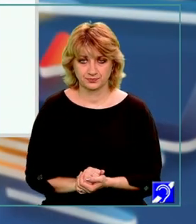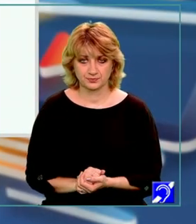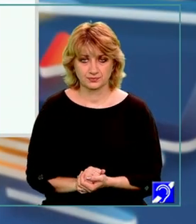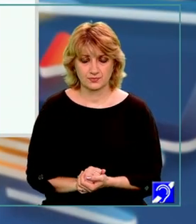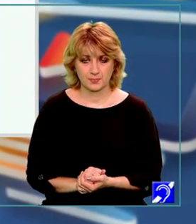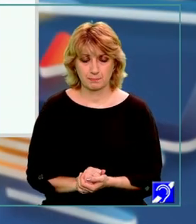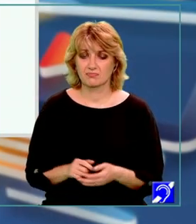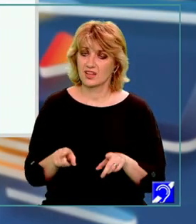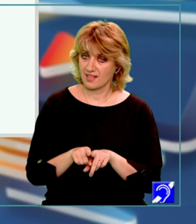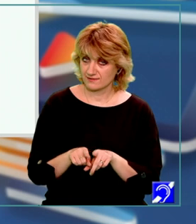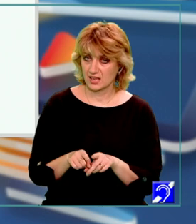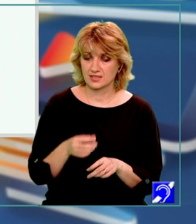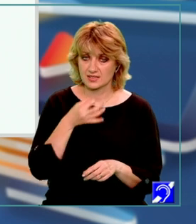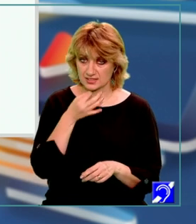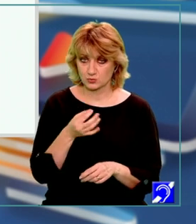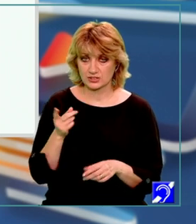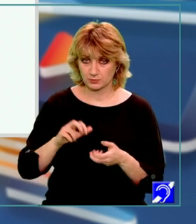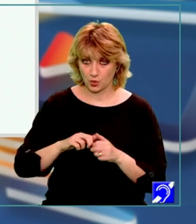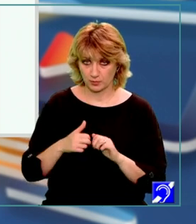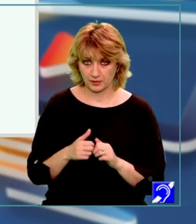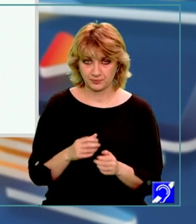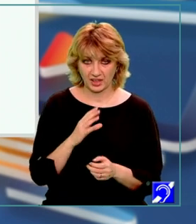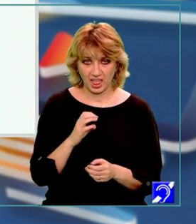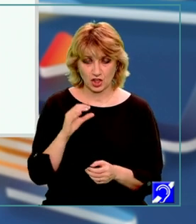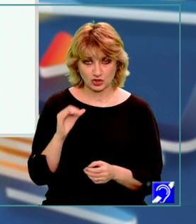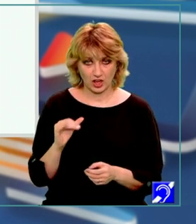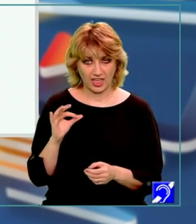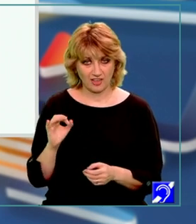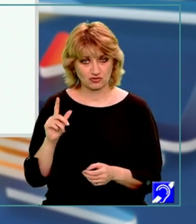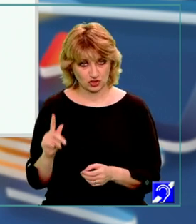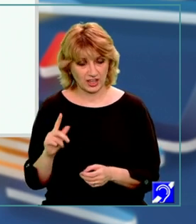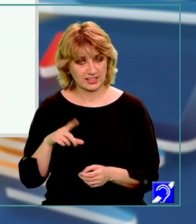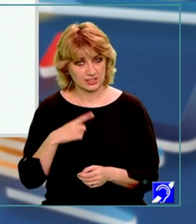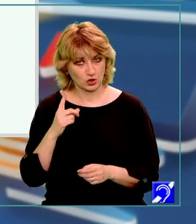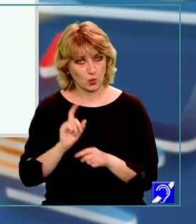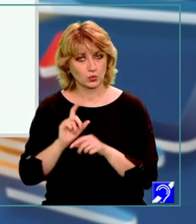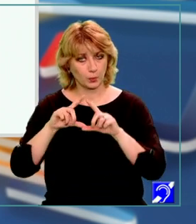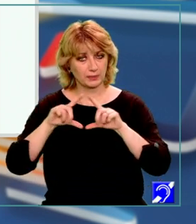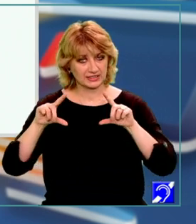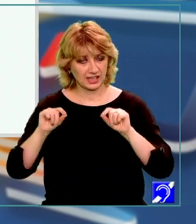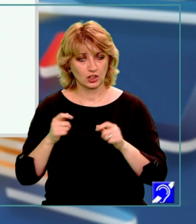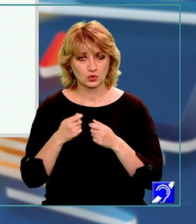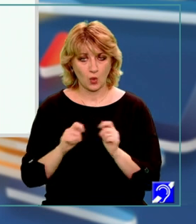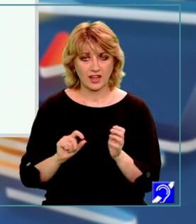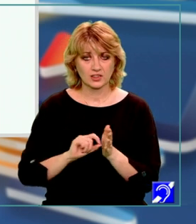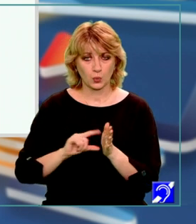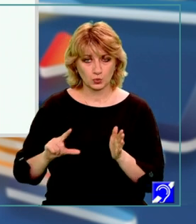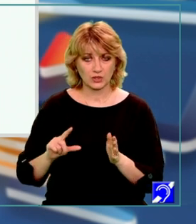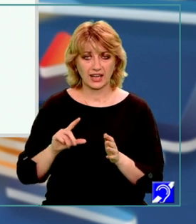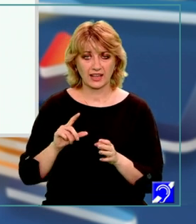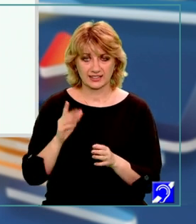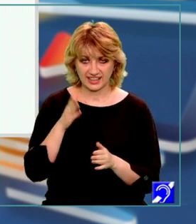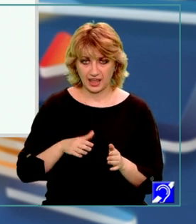De asemenea, ni s-a spus că ECFG este și el tot un pătrat. Toate unghiurile lui drepte, toate